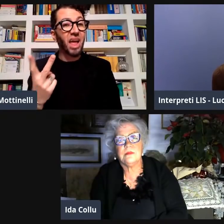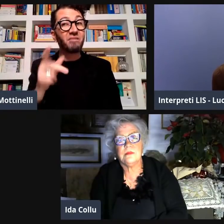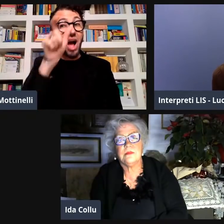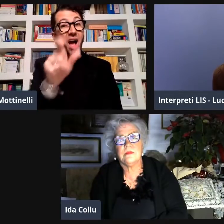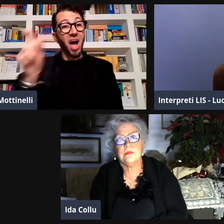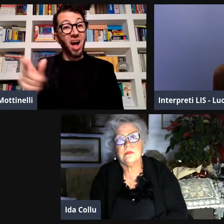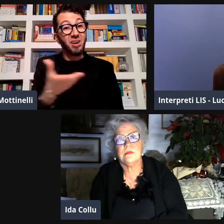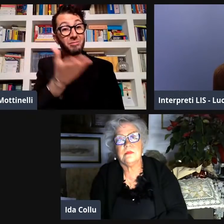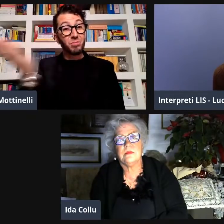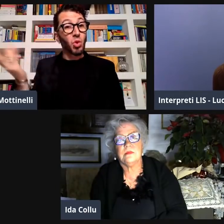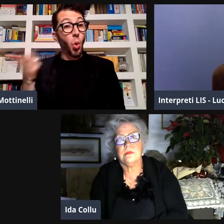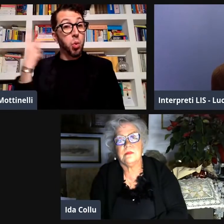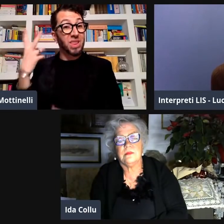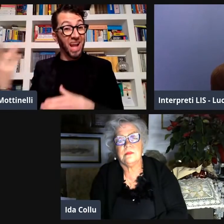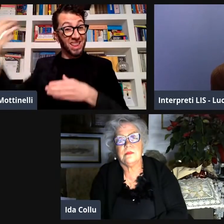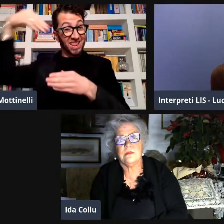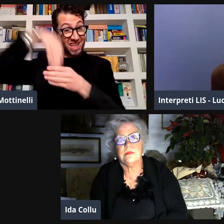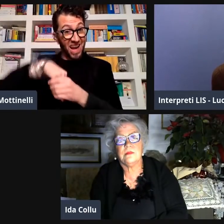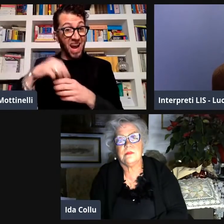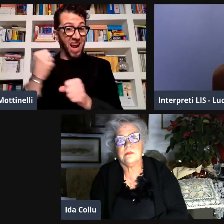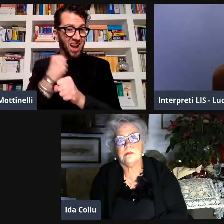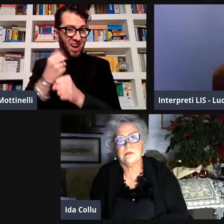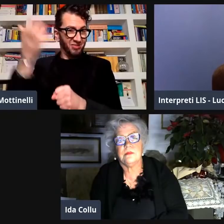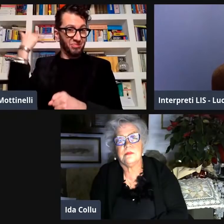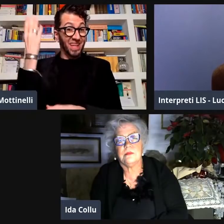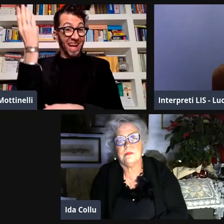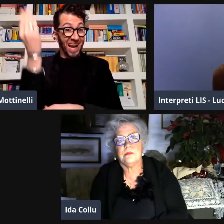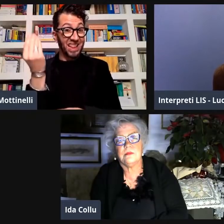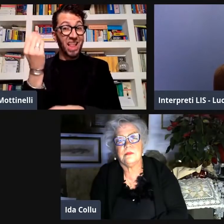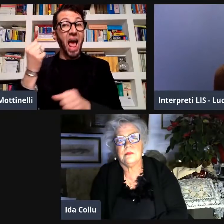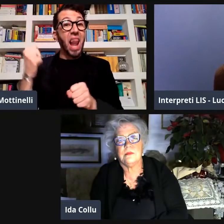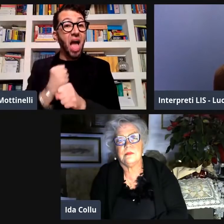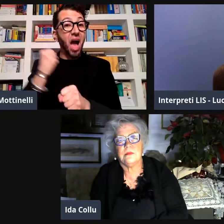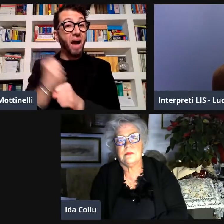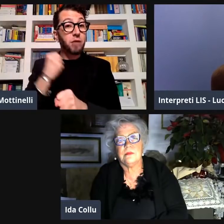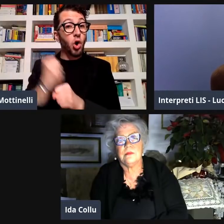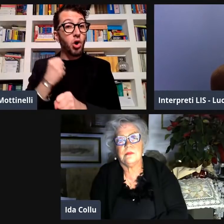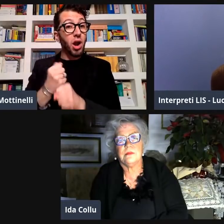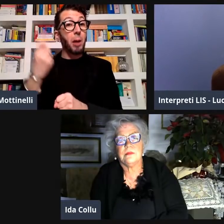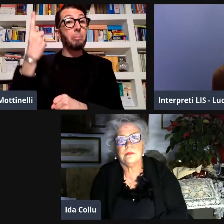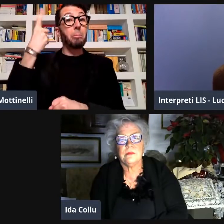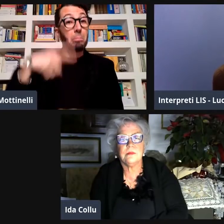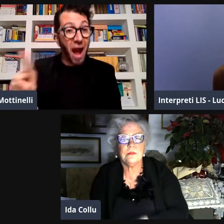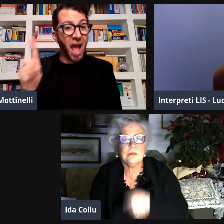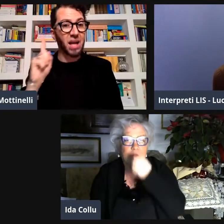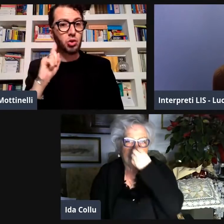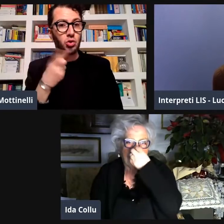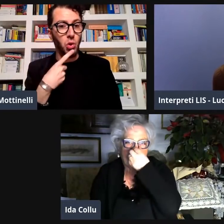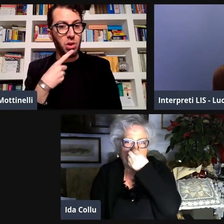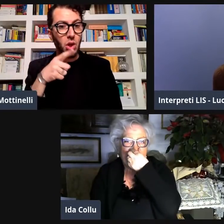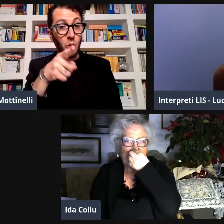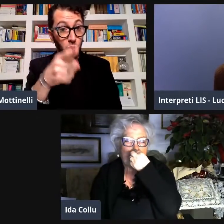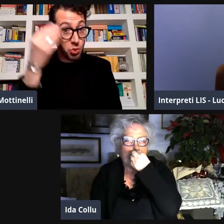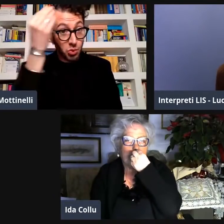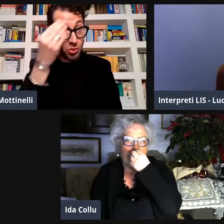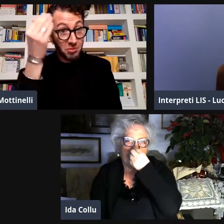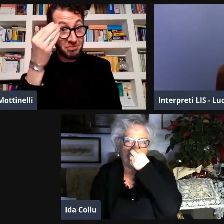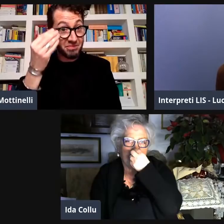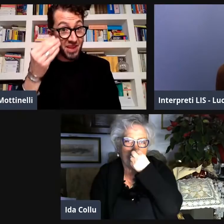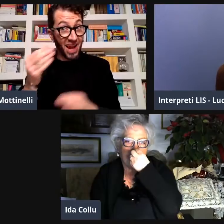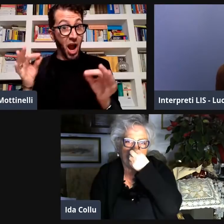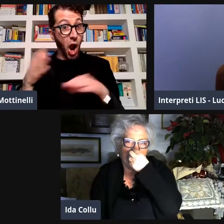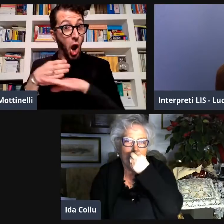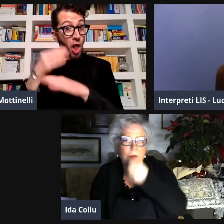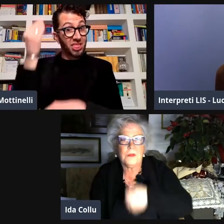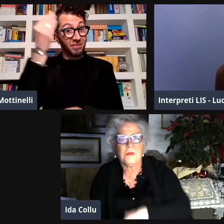con questo. Lui appunto diceva che era allergico quando vedeva persone udenti all'interno di Nens che lavoravano per